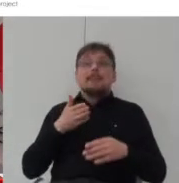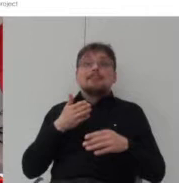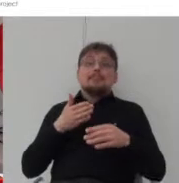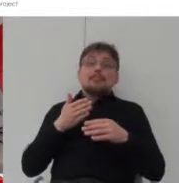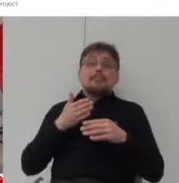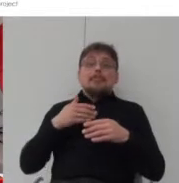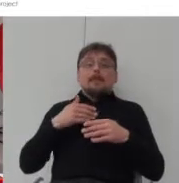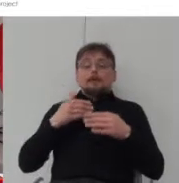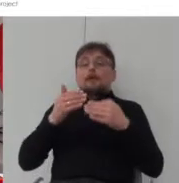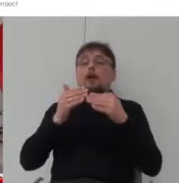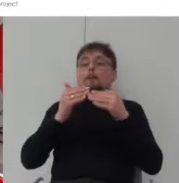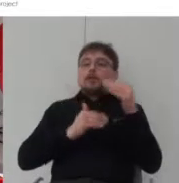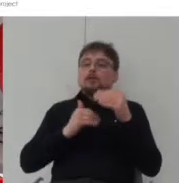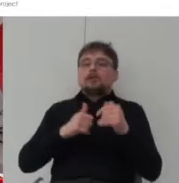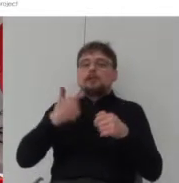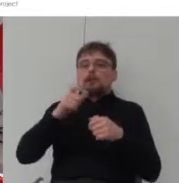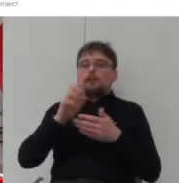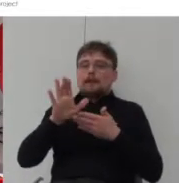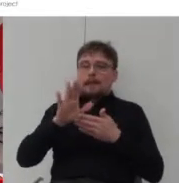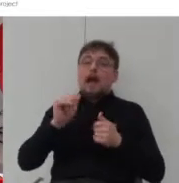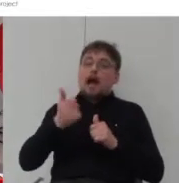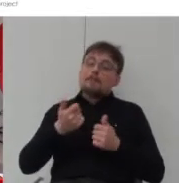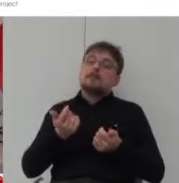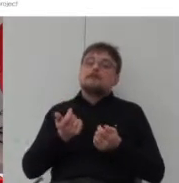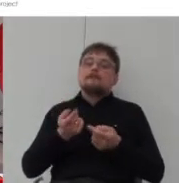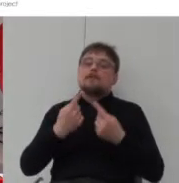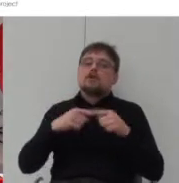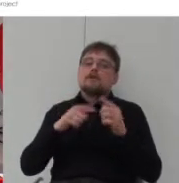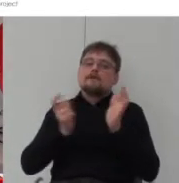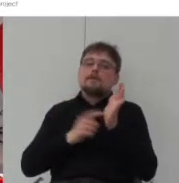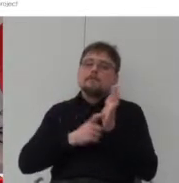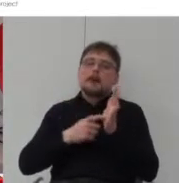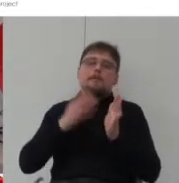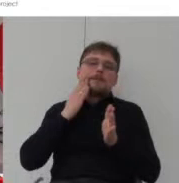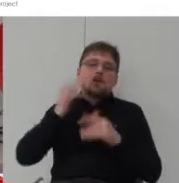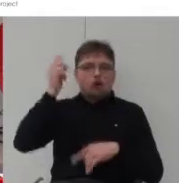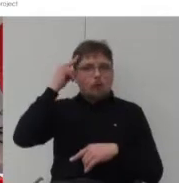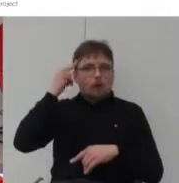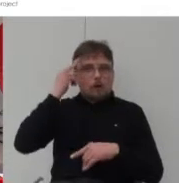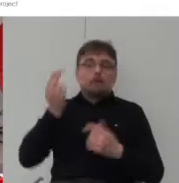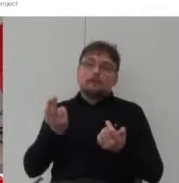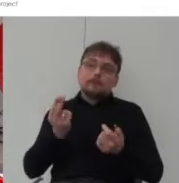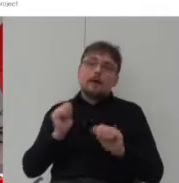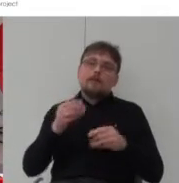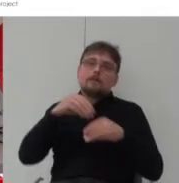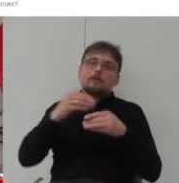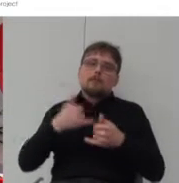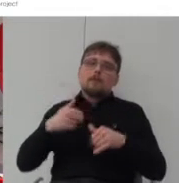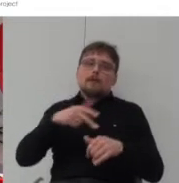aby spełnić wymogi mieszkania komunalnego i żeby móc starać się o dofinansowania